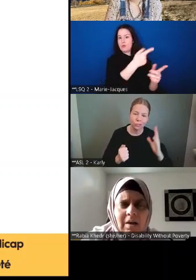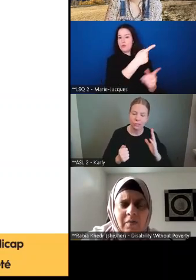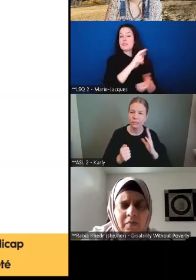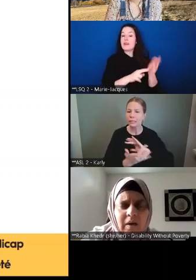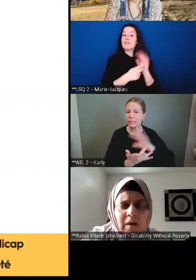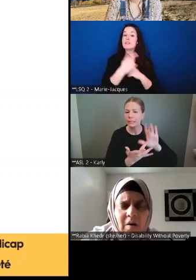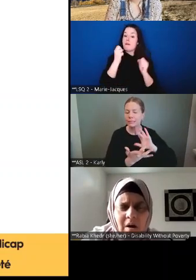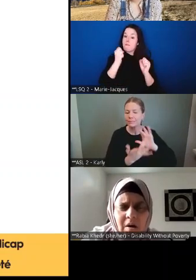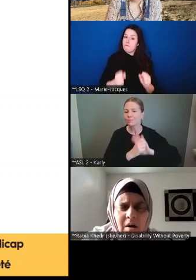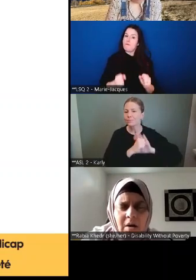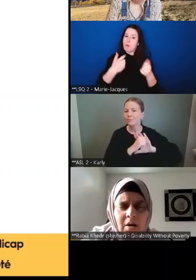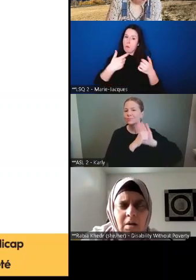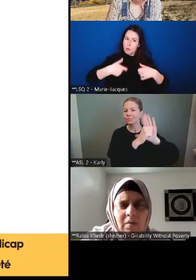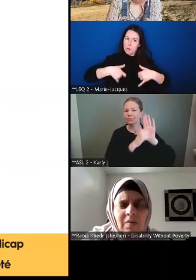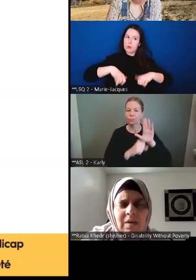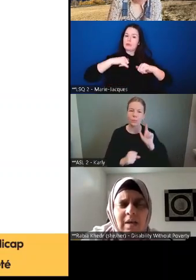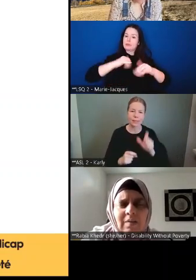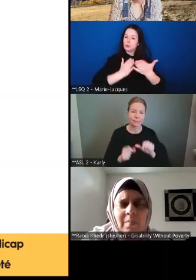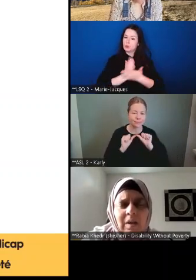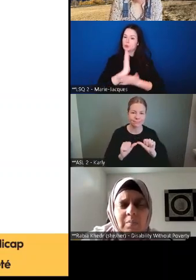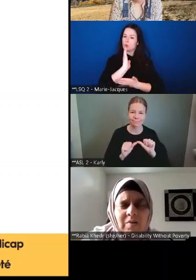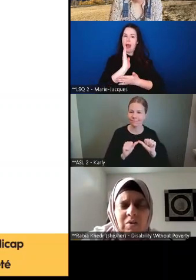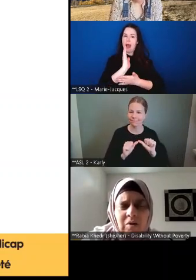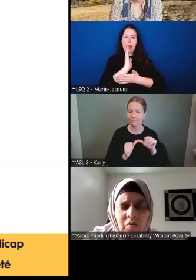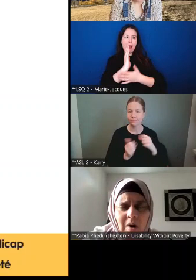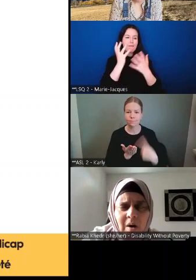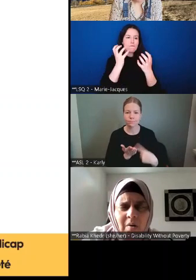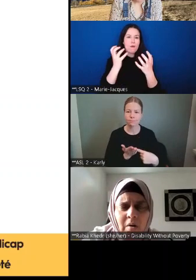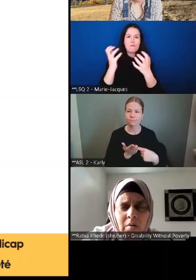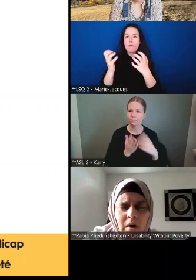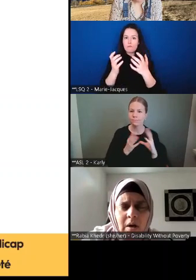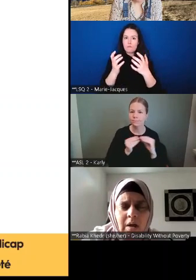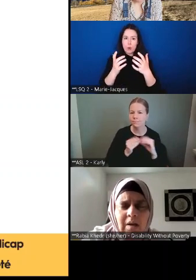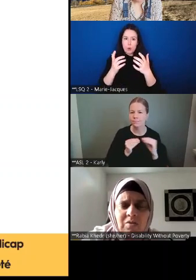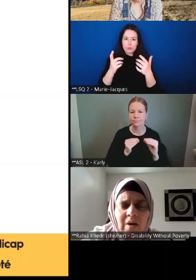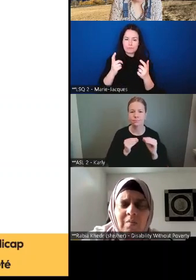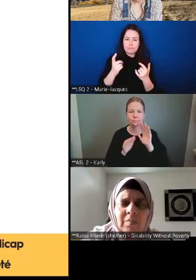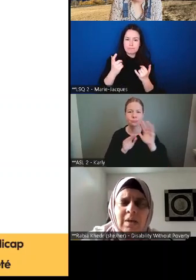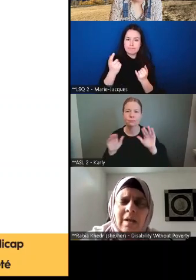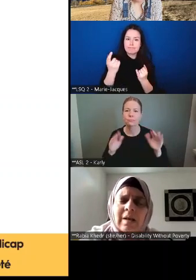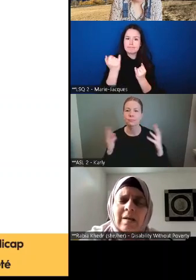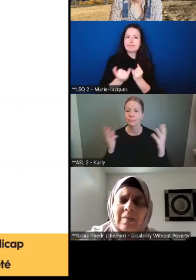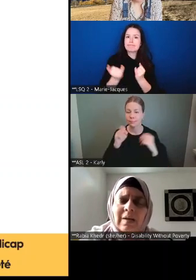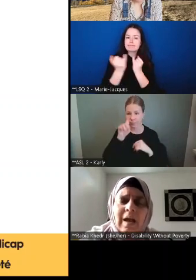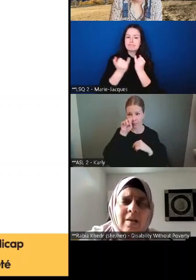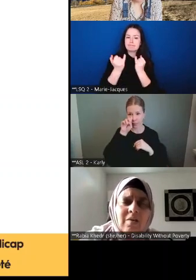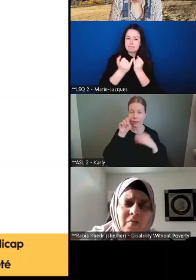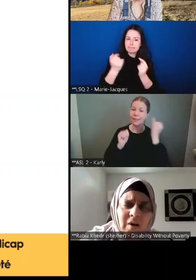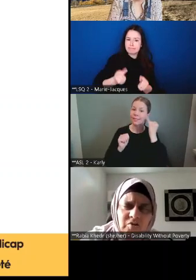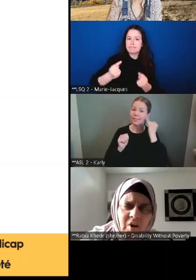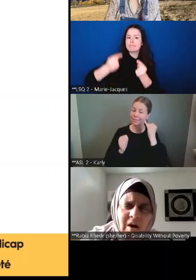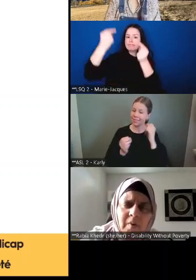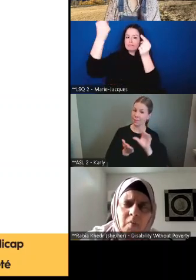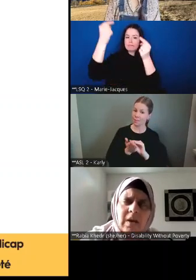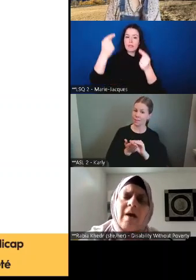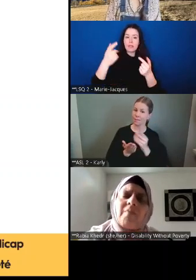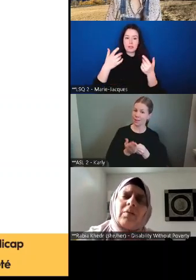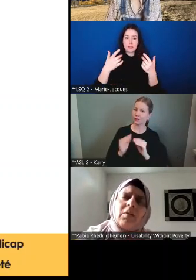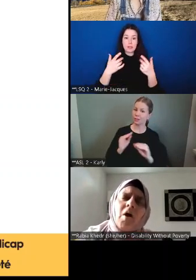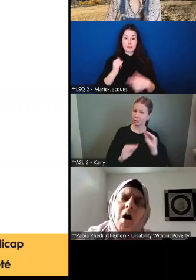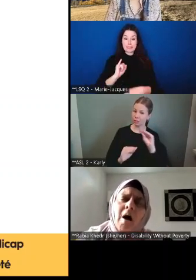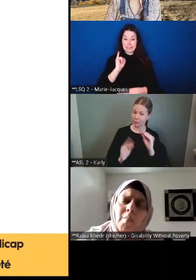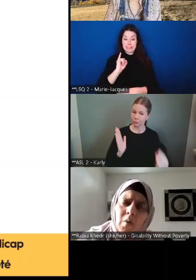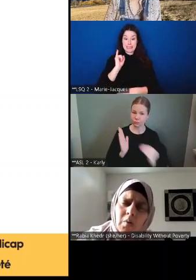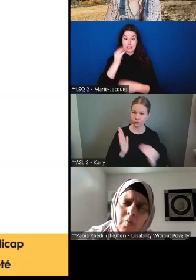défendre nos droits, nos intérêts. Nous devons continuer à dialoguer. Et si nous voyons dans le budget demain